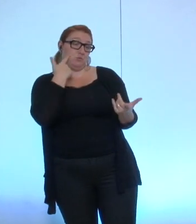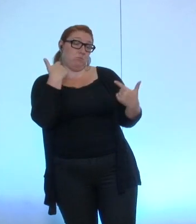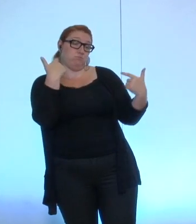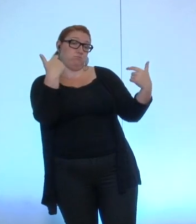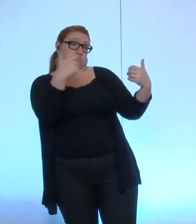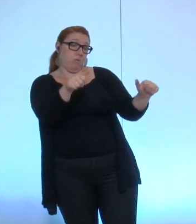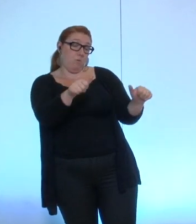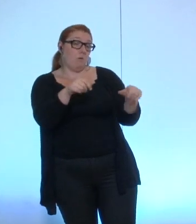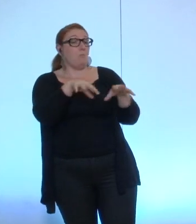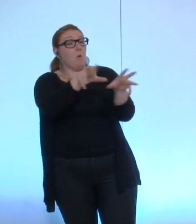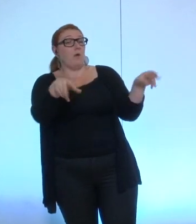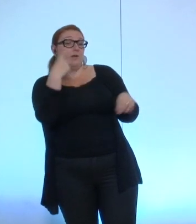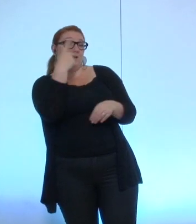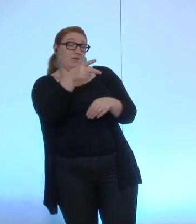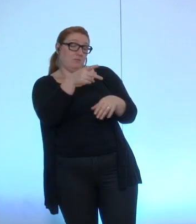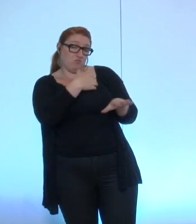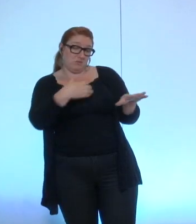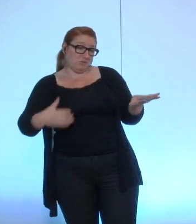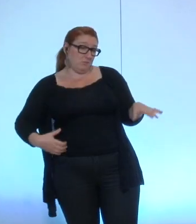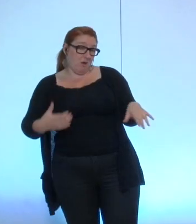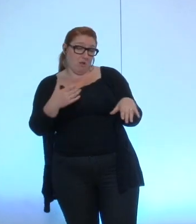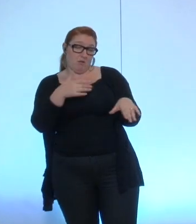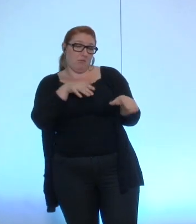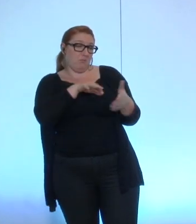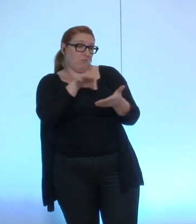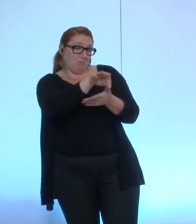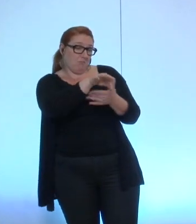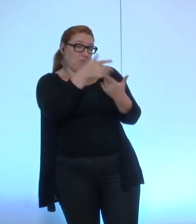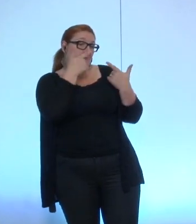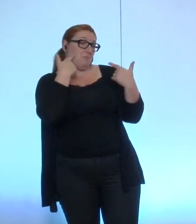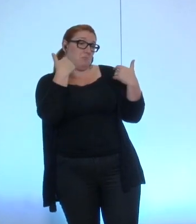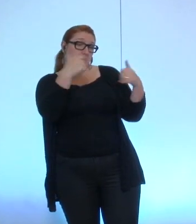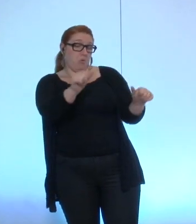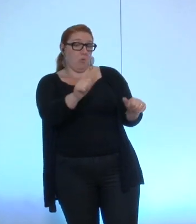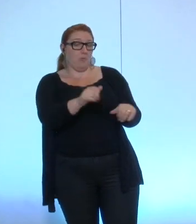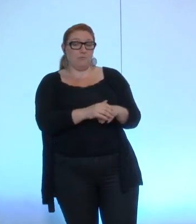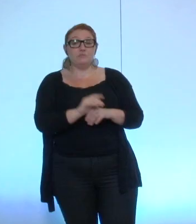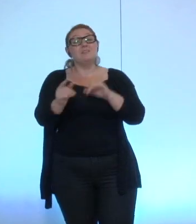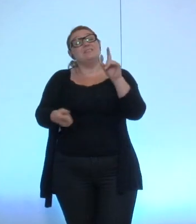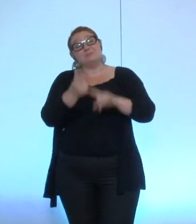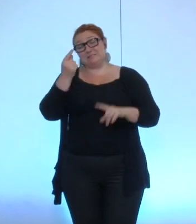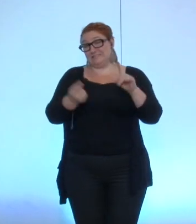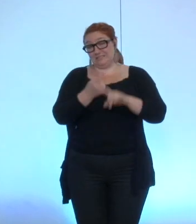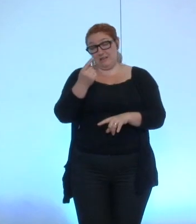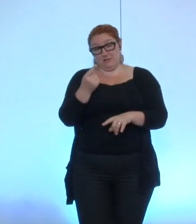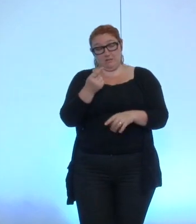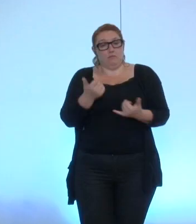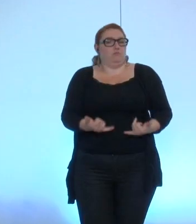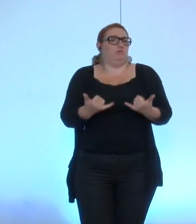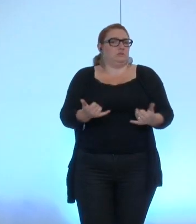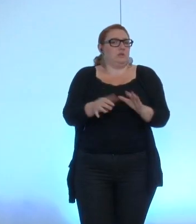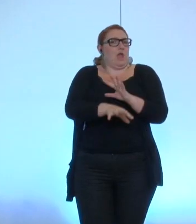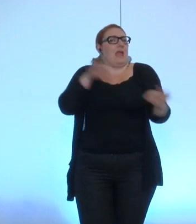municipale, dont le fonctionnement de nos instances, et en particulier de la place que vous souhaitez accorder, comme vous l'avez dit ici même lors de votre